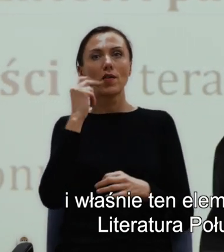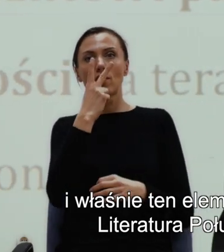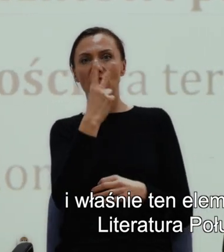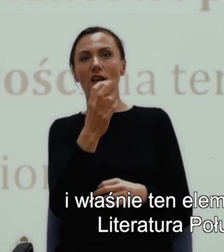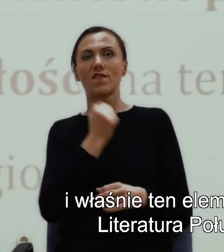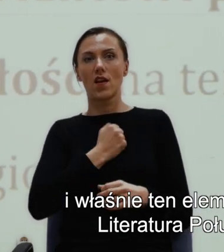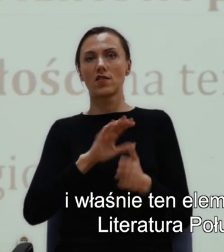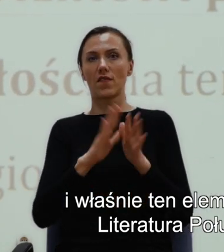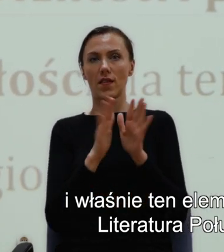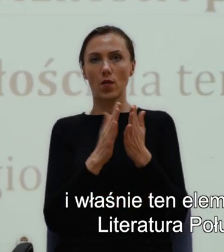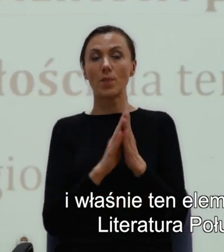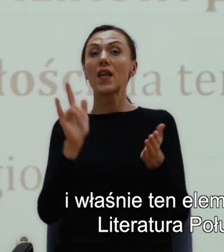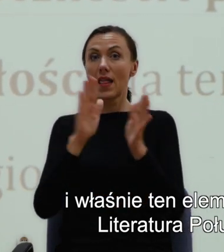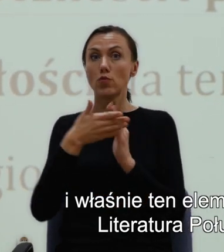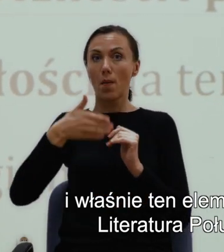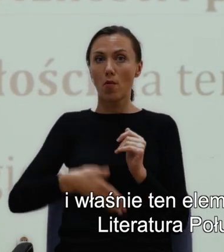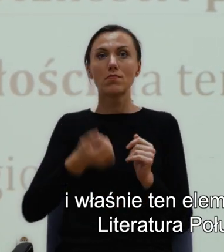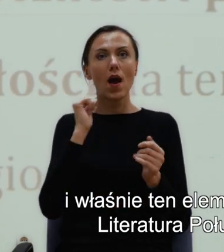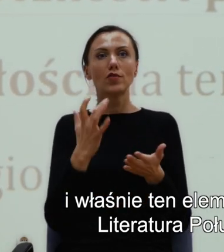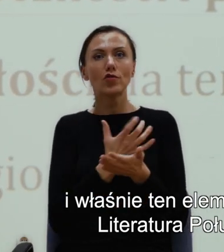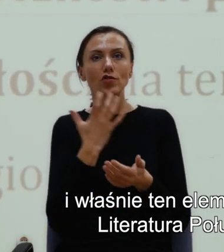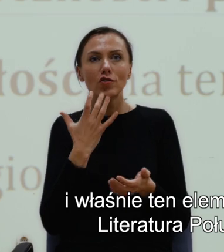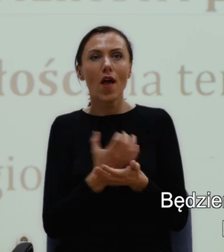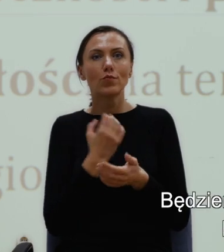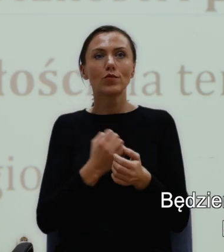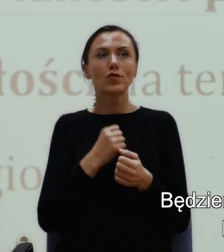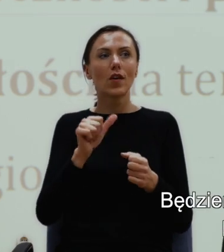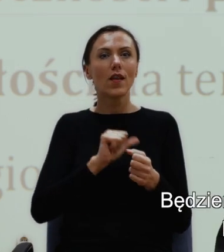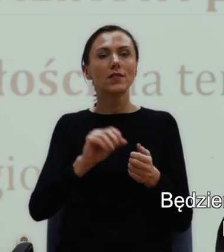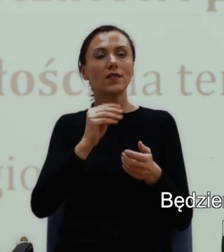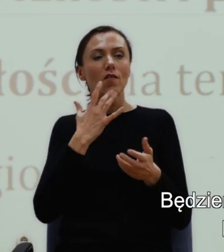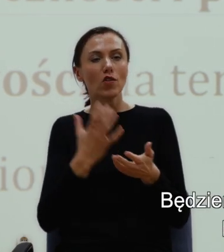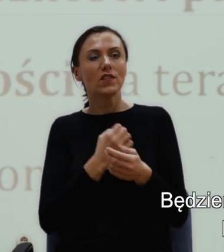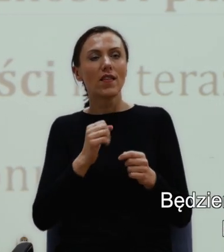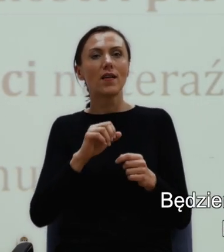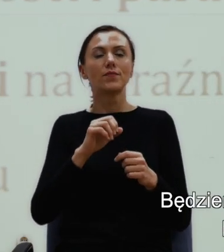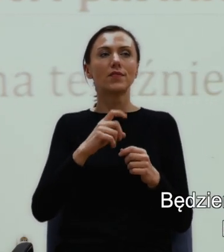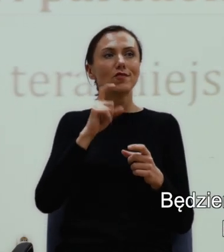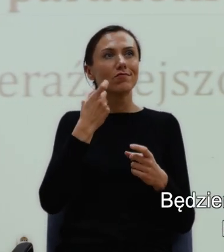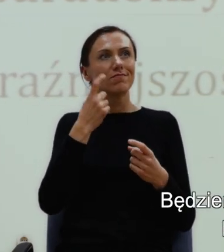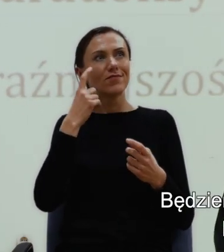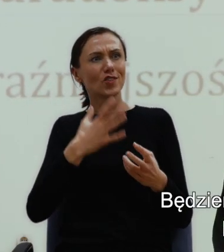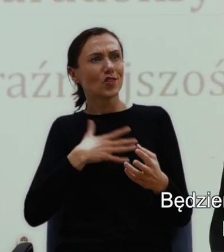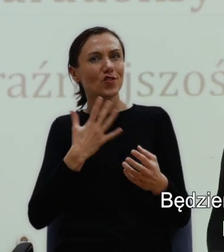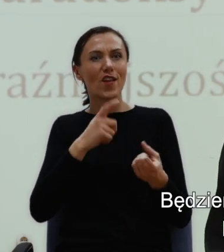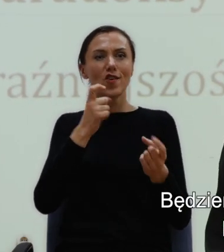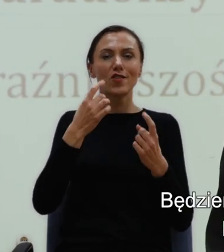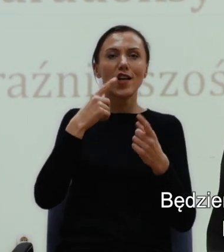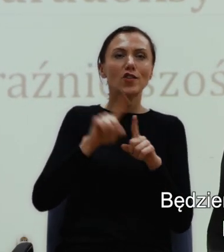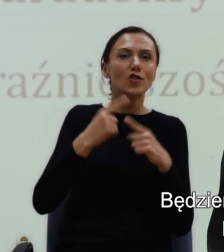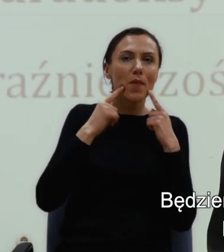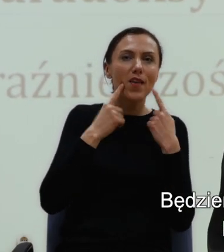Literatura południa wykorzystuje często groteskę i gotyk. Będziemy o tym mówić zaraz w kontekście